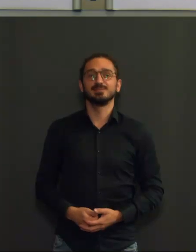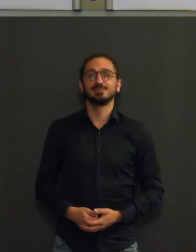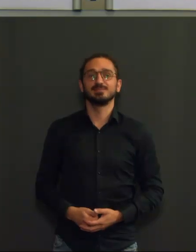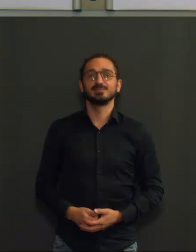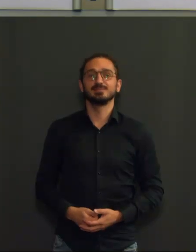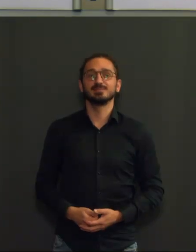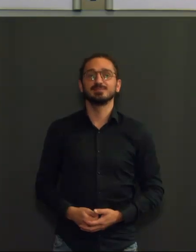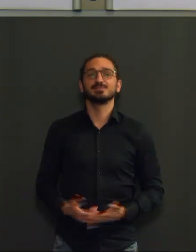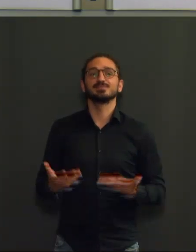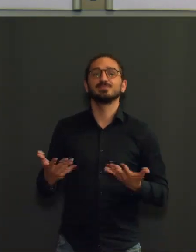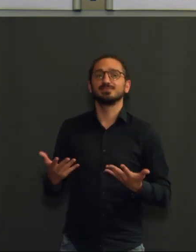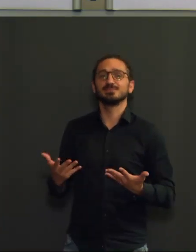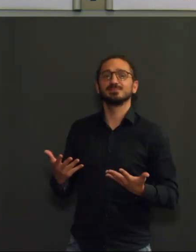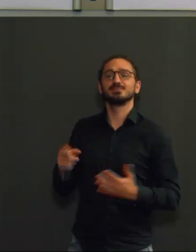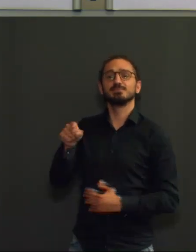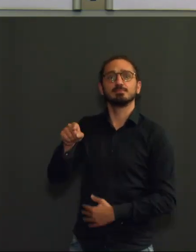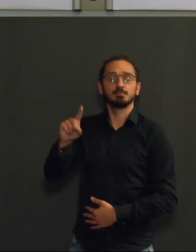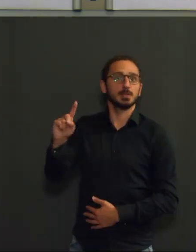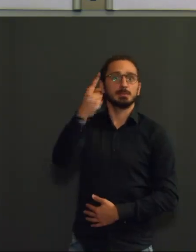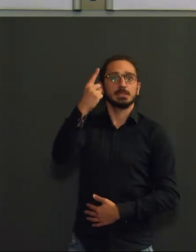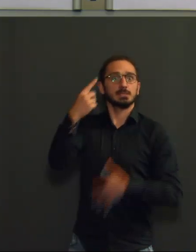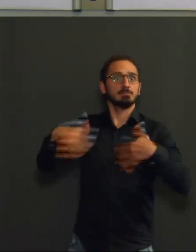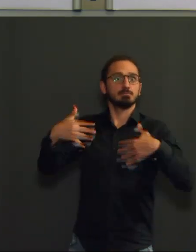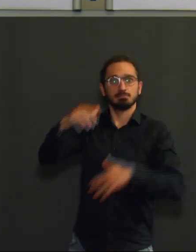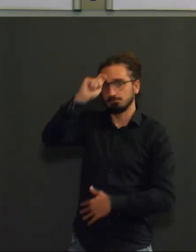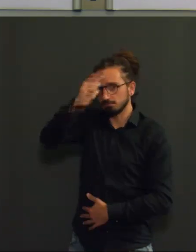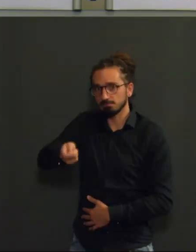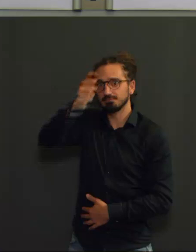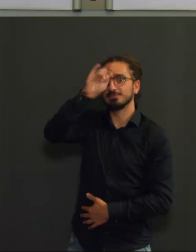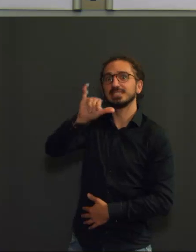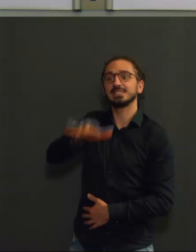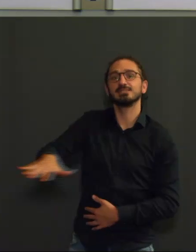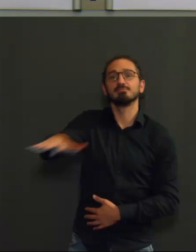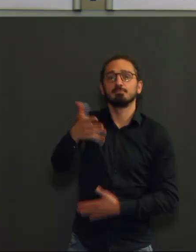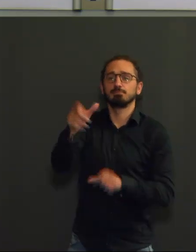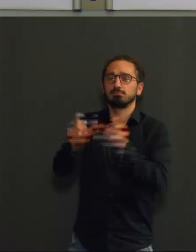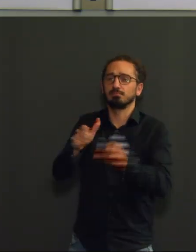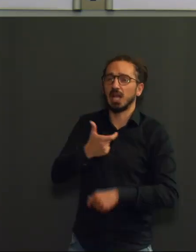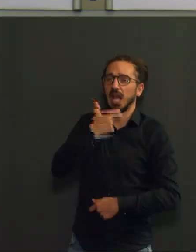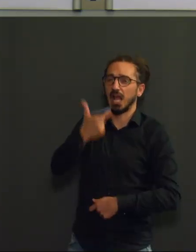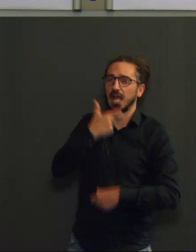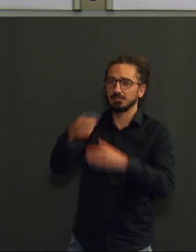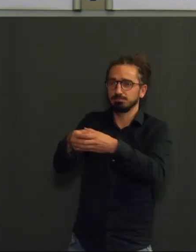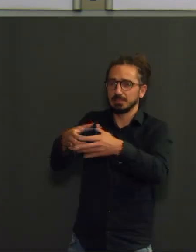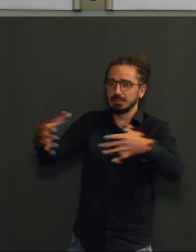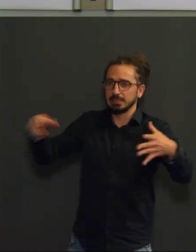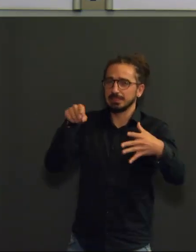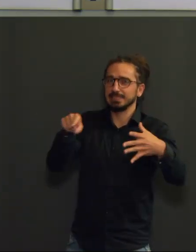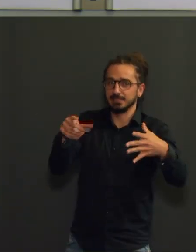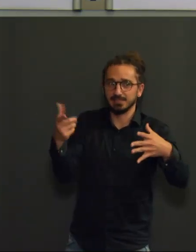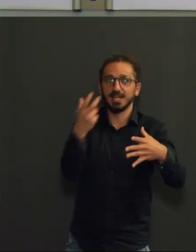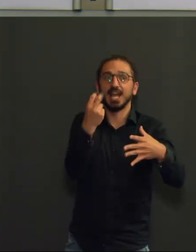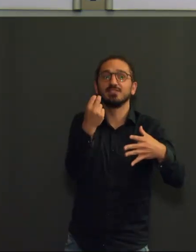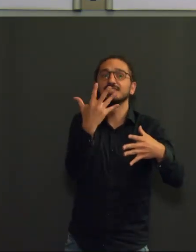donnent une fameuse leçon avec un taux de vaccination de 91% chez les plus de 85 ans,